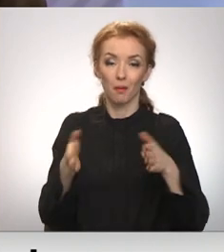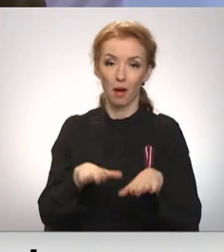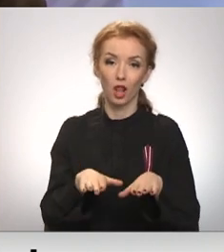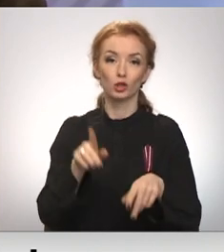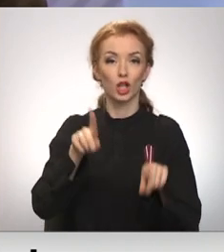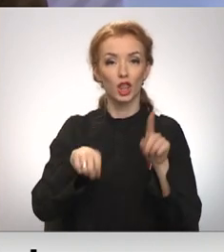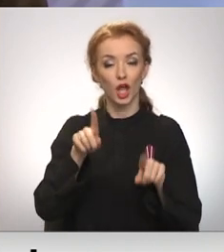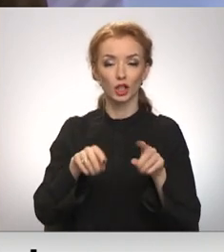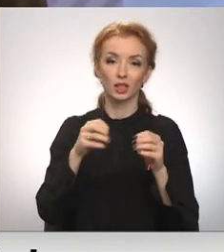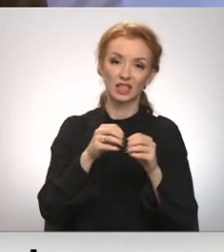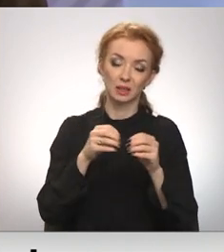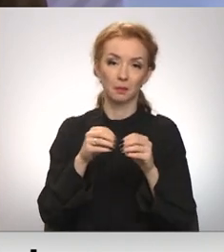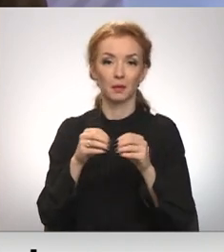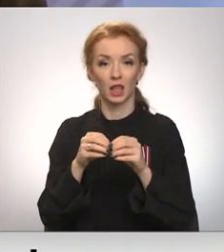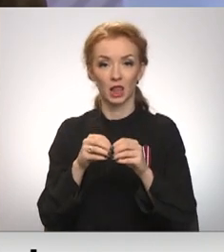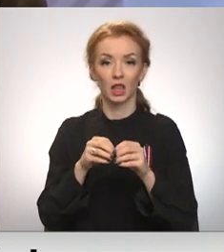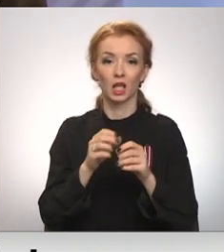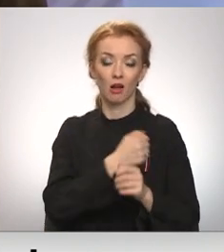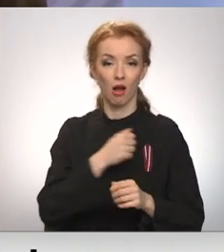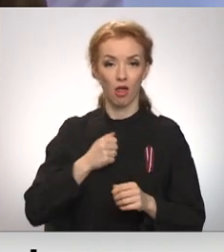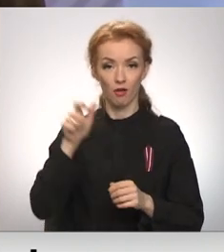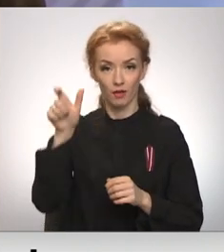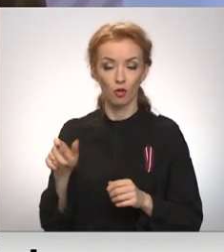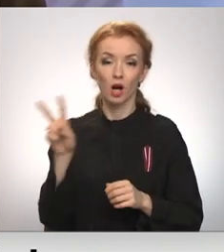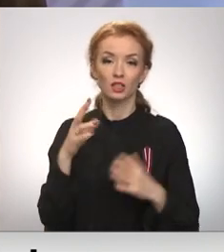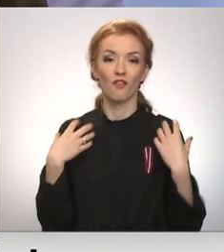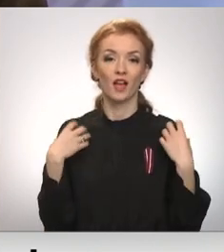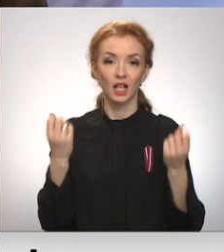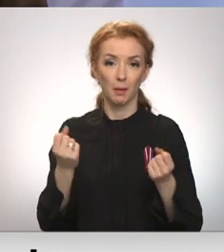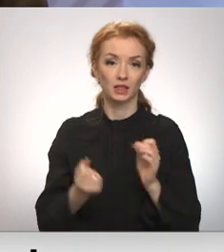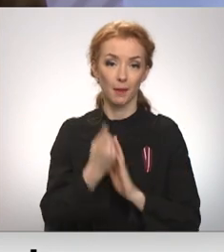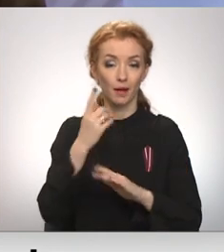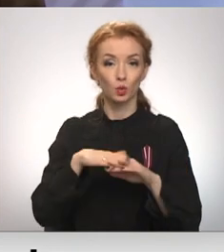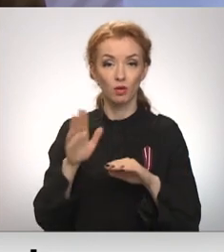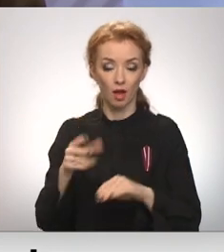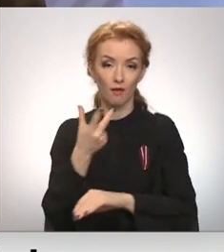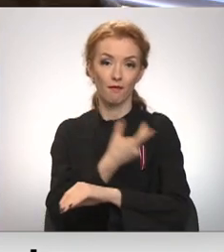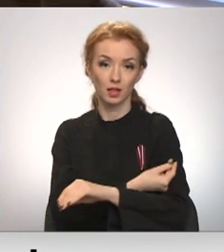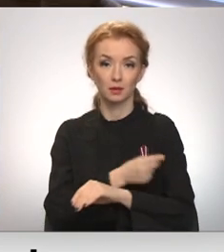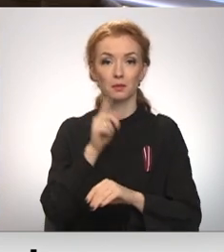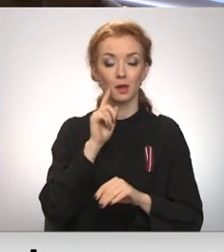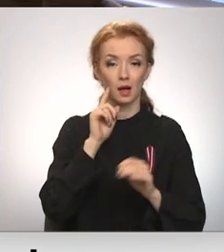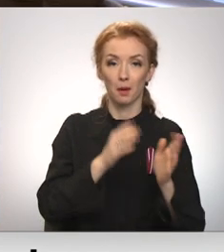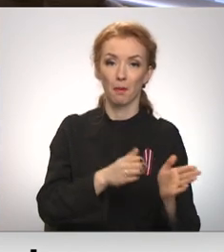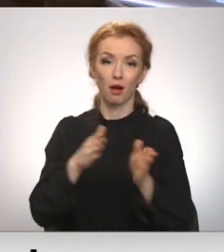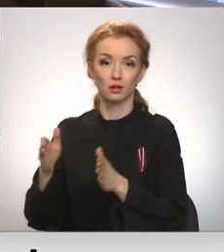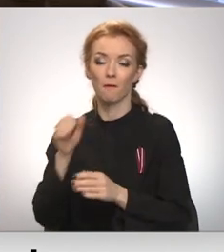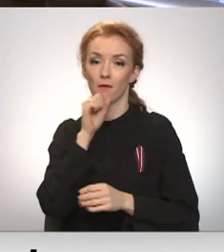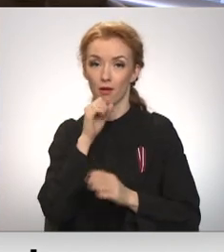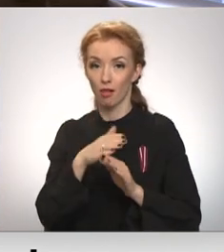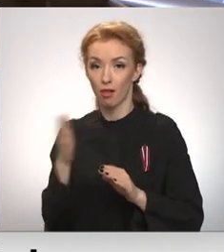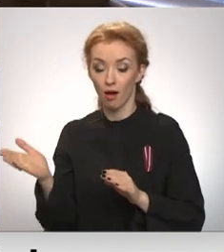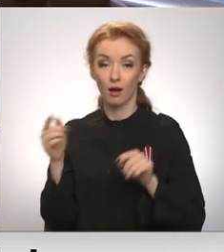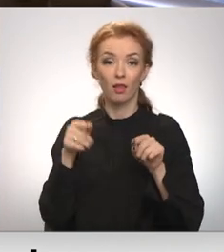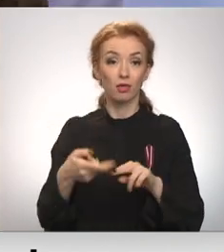daži desmiti karvīri, kuri veselības iemeslu dēļ vakcināciju ir atlikuši uz vēlāku laiku. Tādi